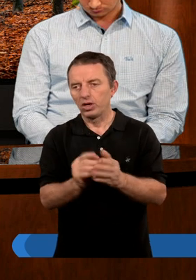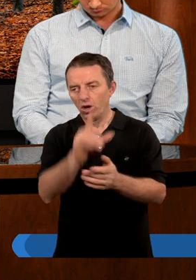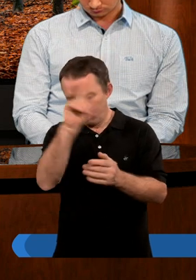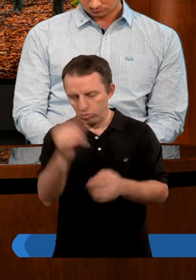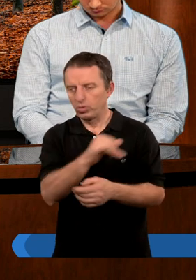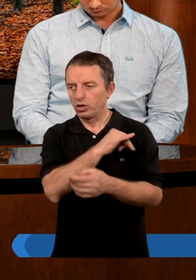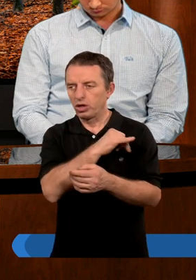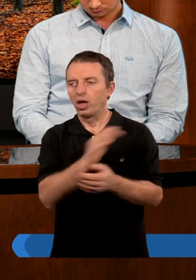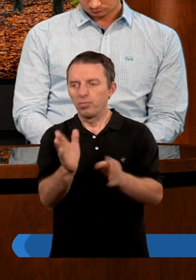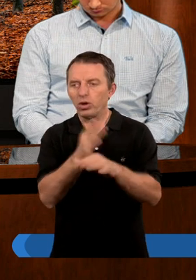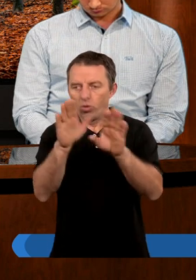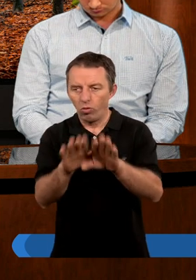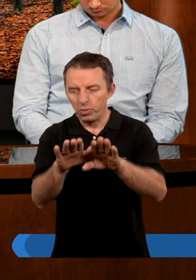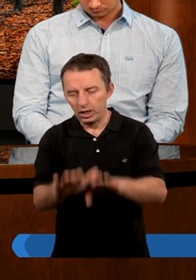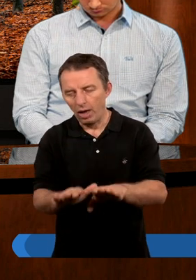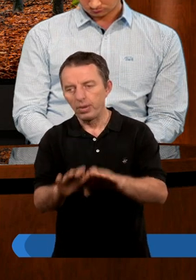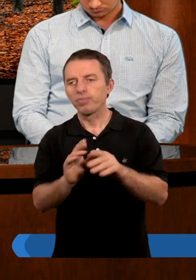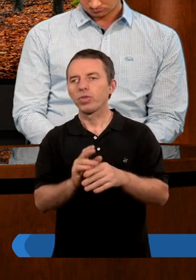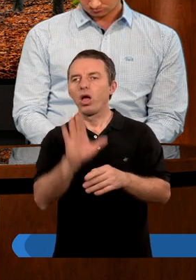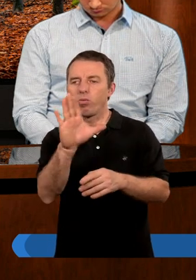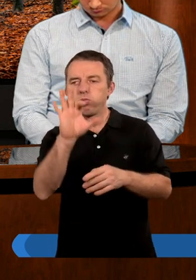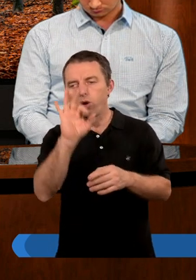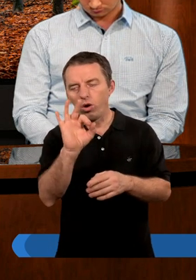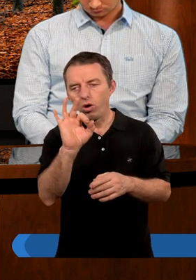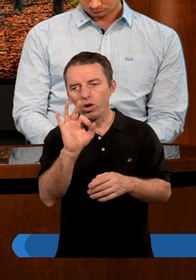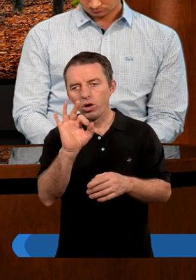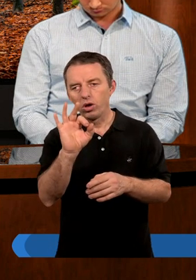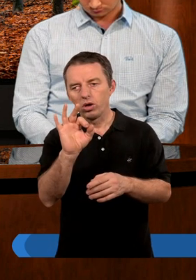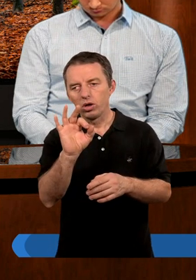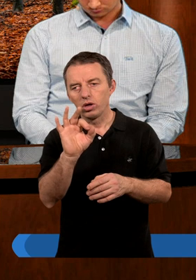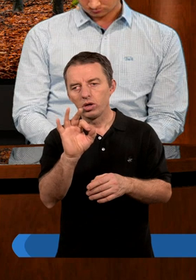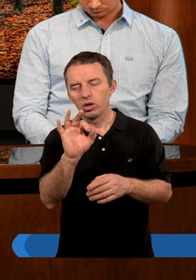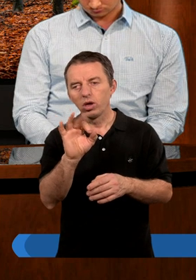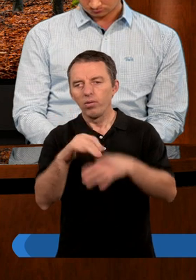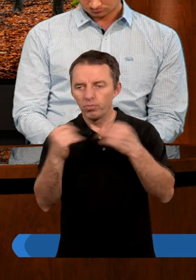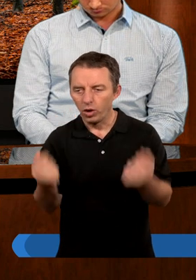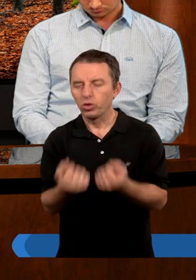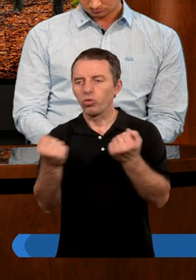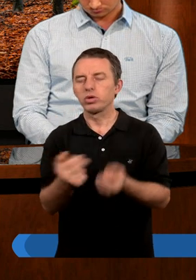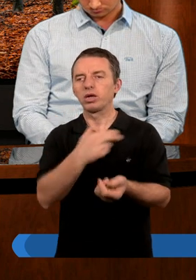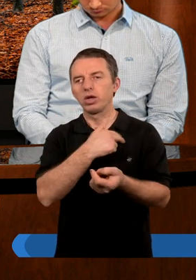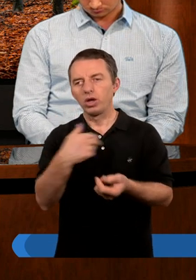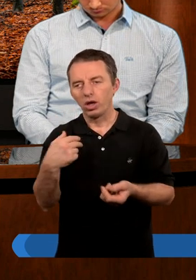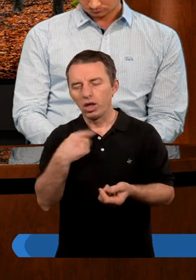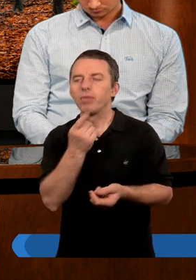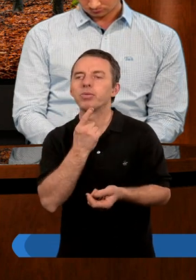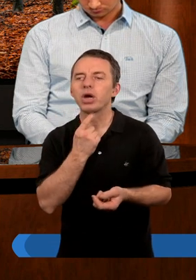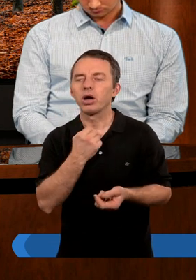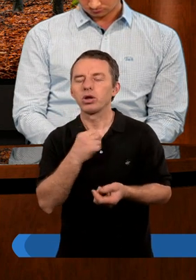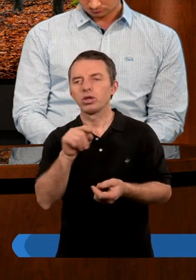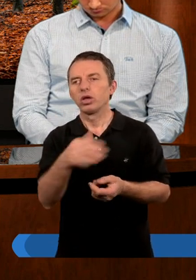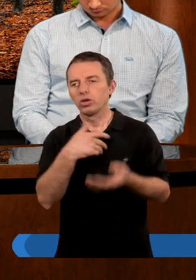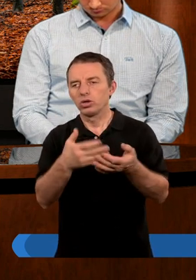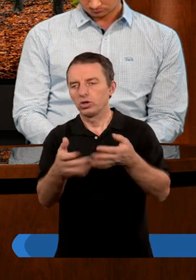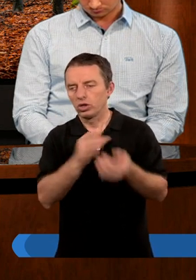jesteśmy ludźmi grzesznymi, mimo tego, że upadamy, to dążenie nasze, to pragnienie,